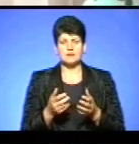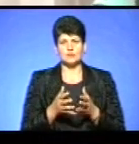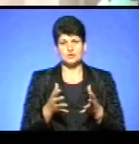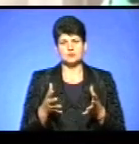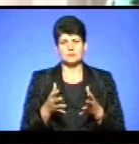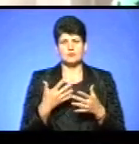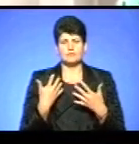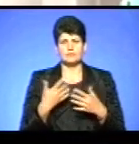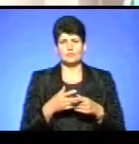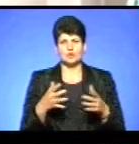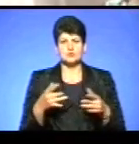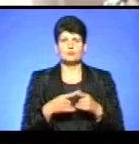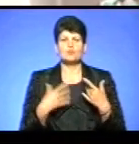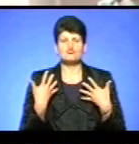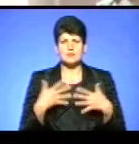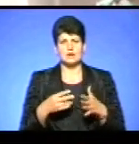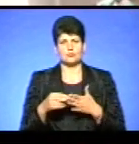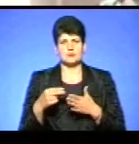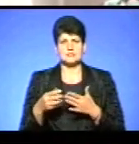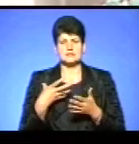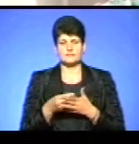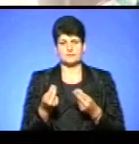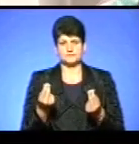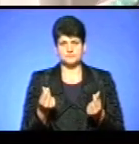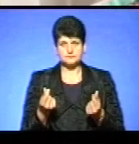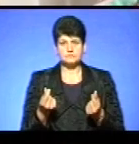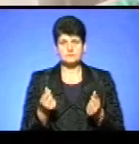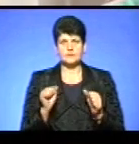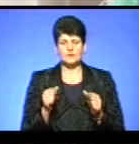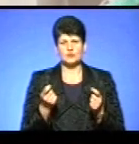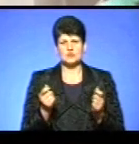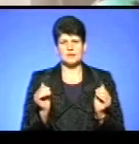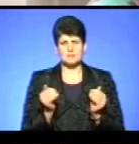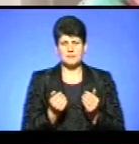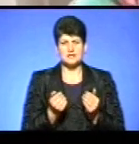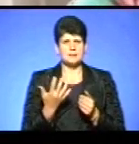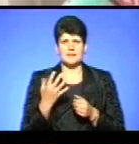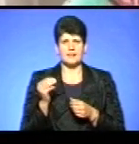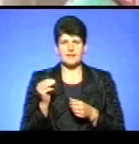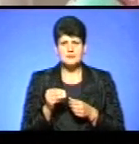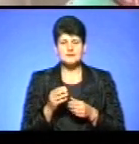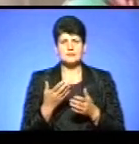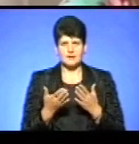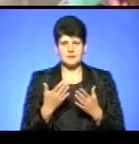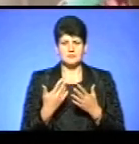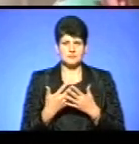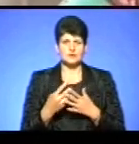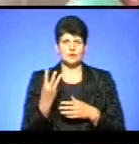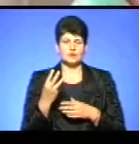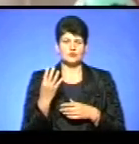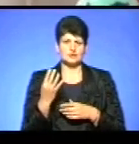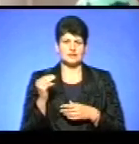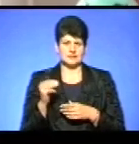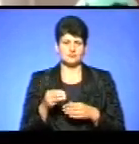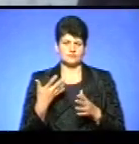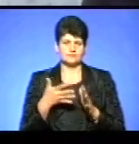Виходить, що більше половини ми вже придбали за власний рахунок. Може, трохи менше, не п'ять тисяч, це точно, але десь близько трьох-чотирьох